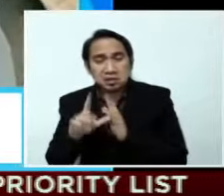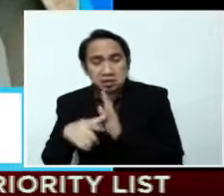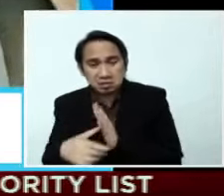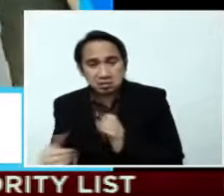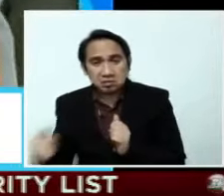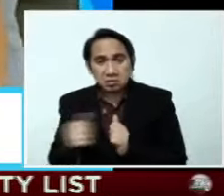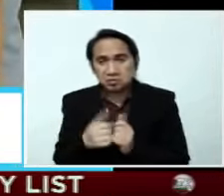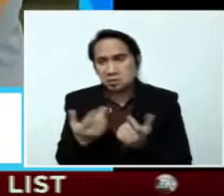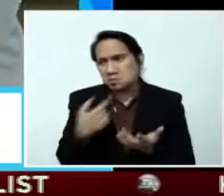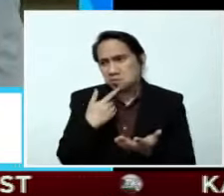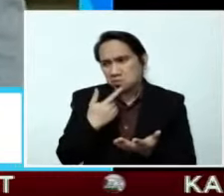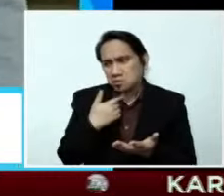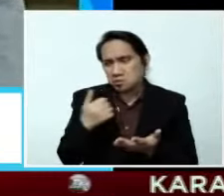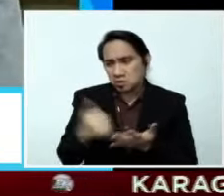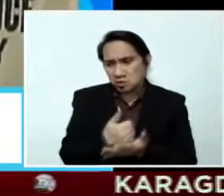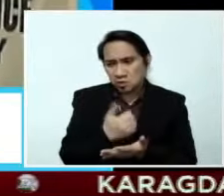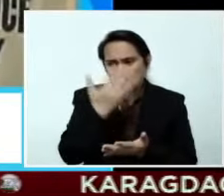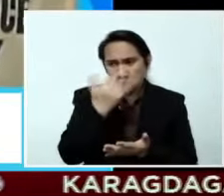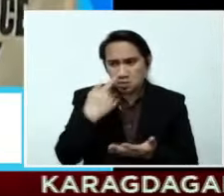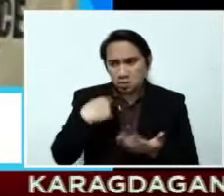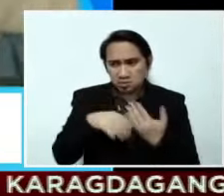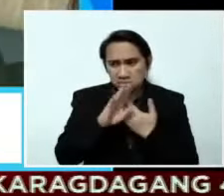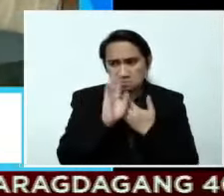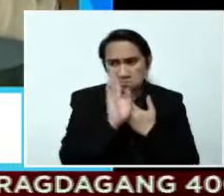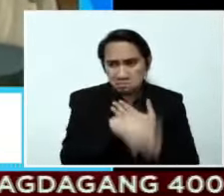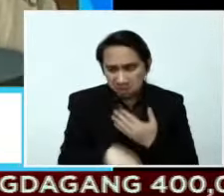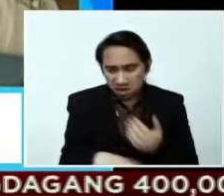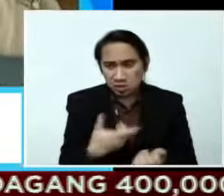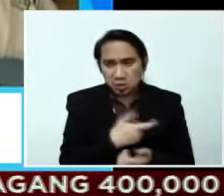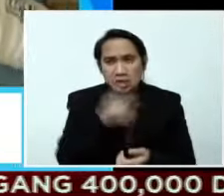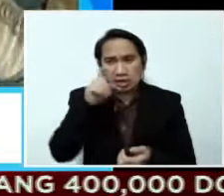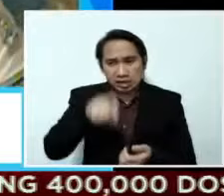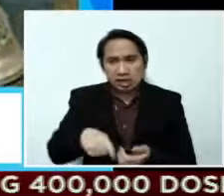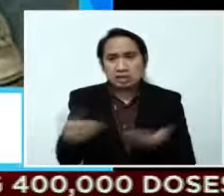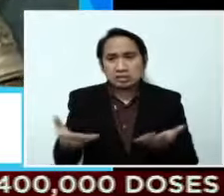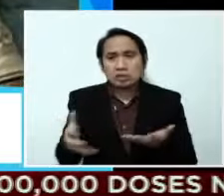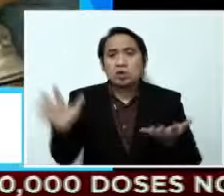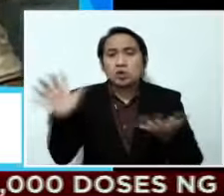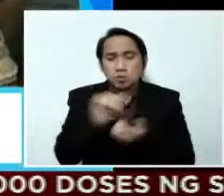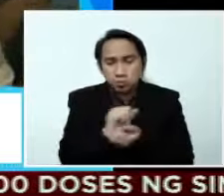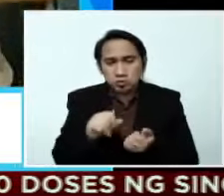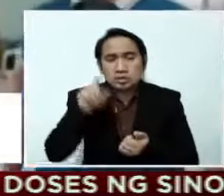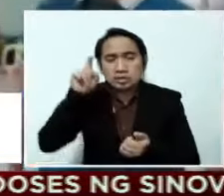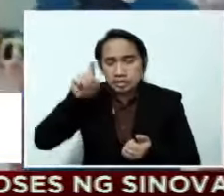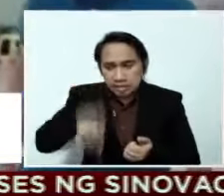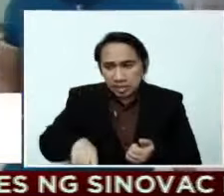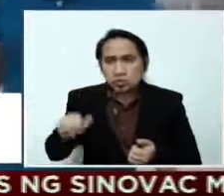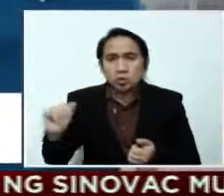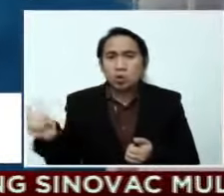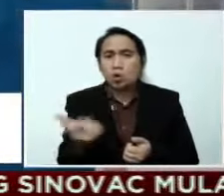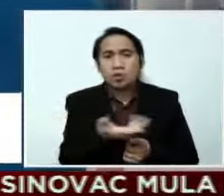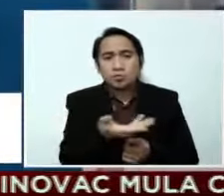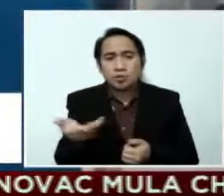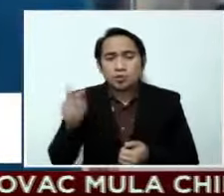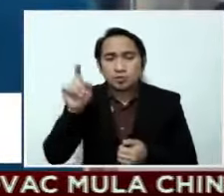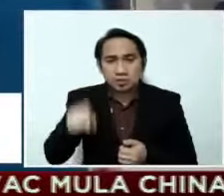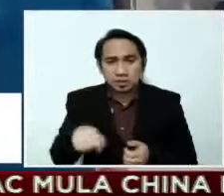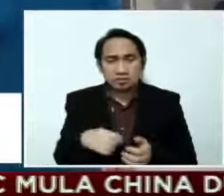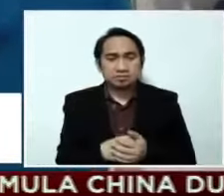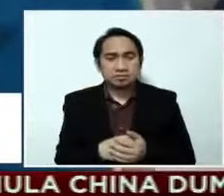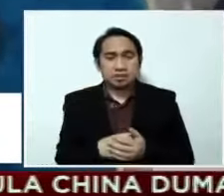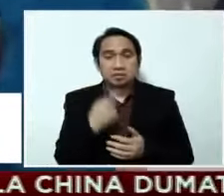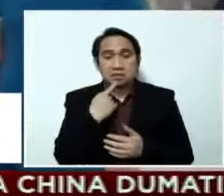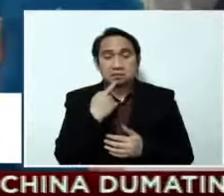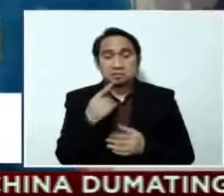eh sayang naman ito, bakit isosoli natin? Kailangan, ubusin na yan dito, lahat kayo, kailangan ninyo yan. Paliwanag naman ni Rosal,